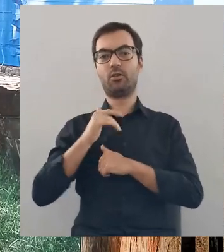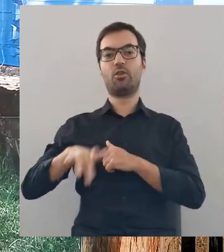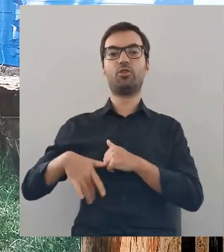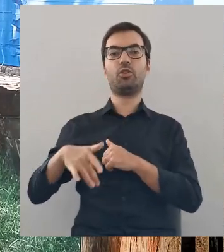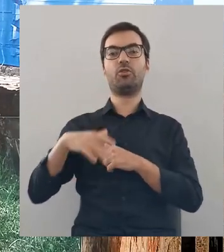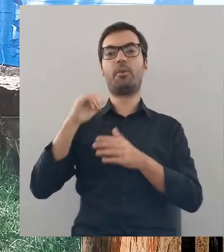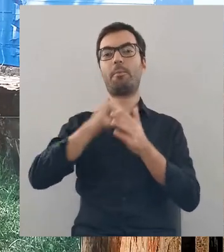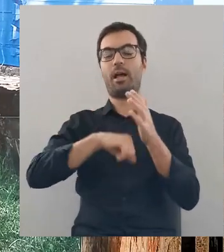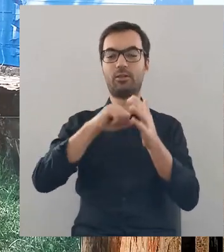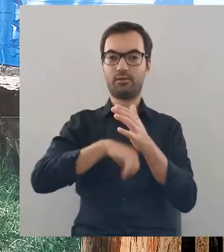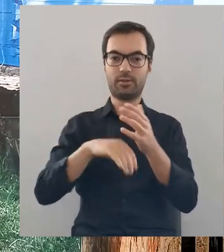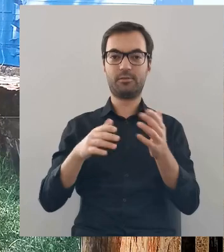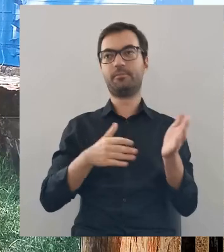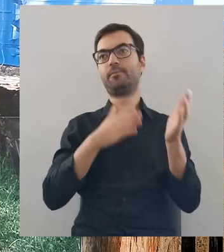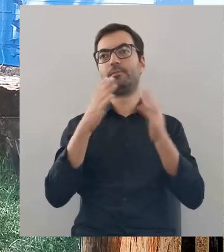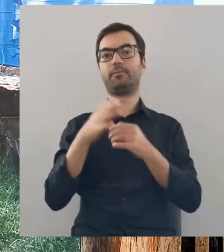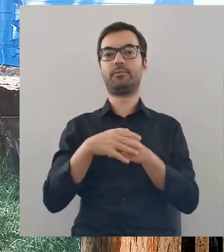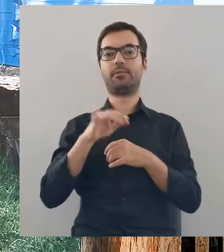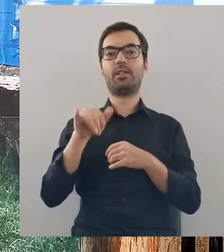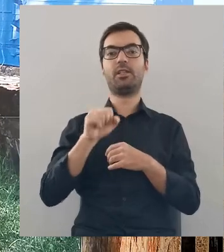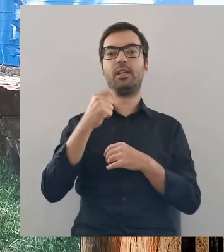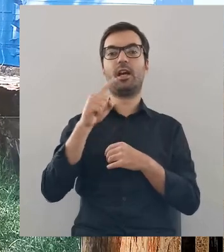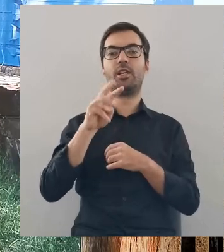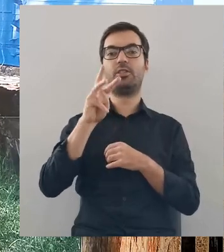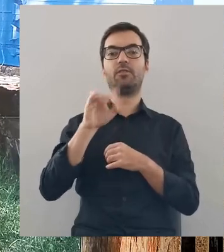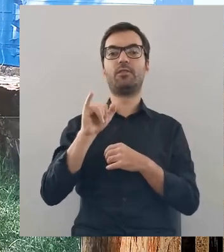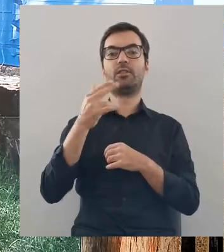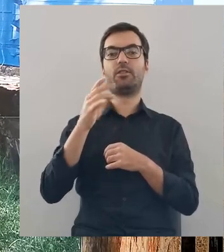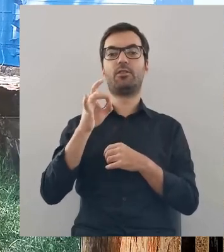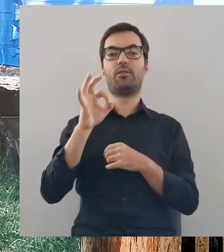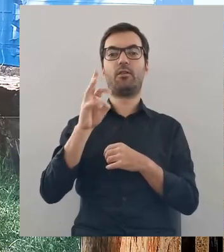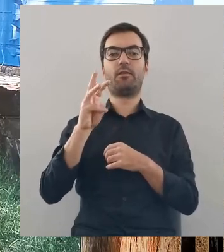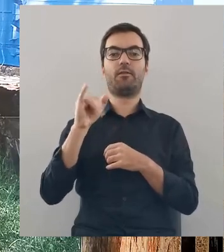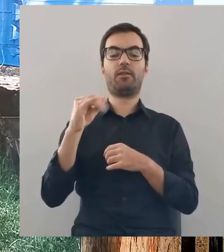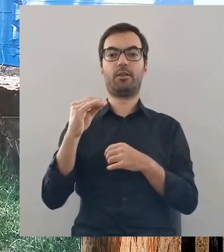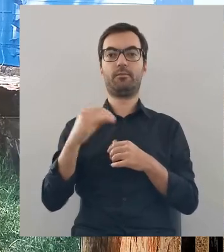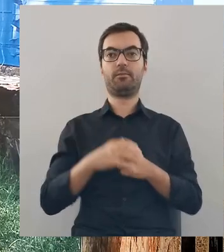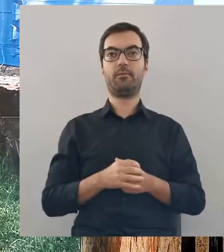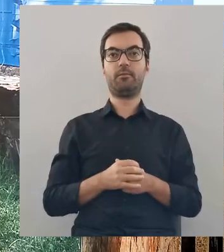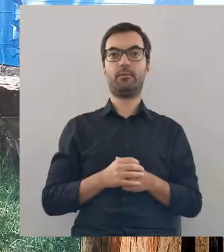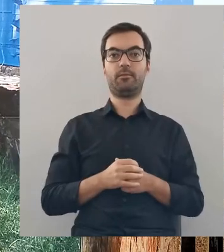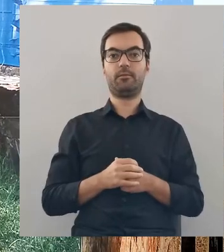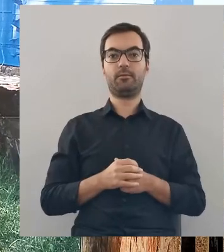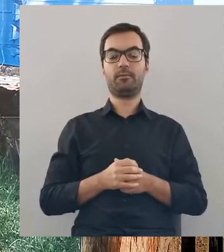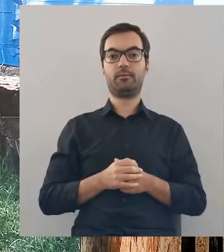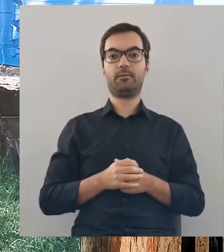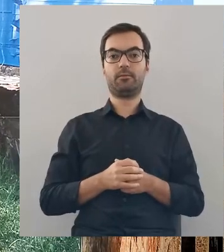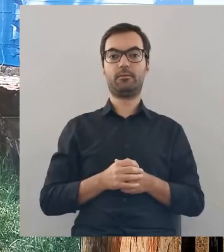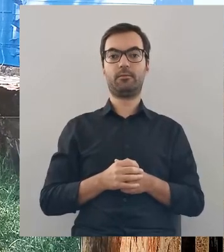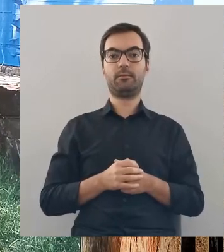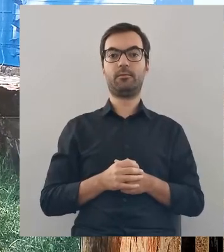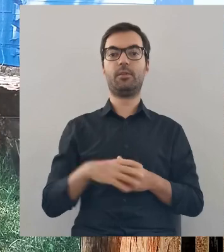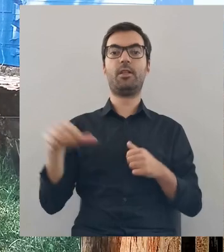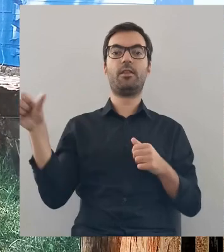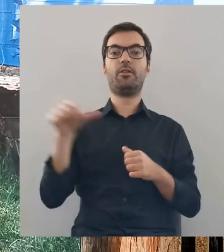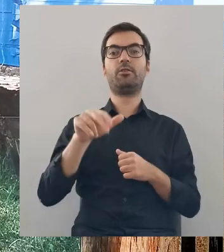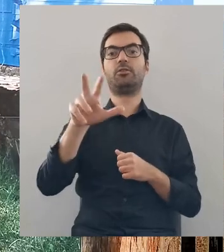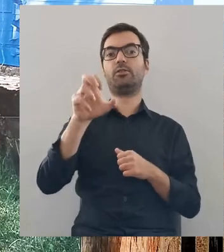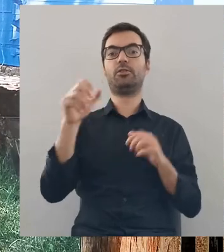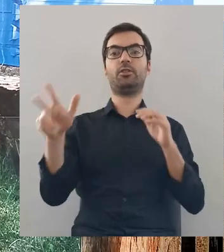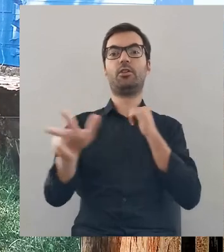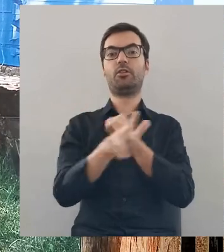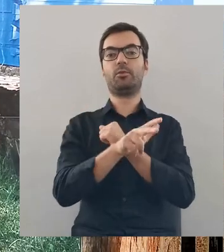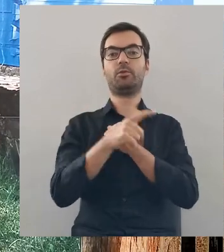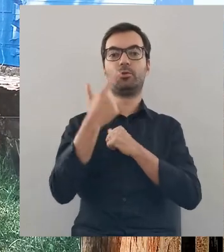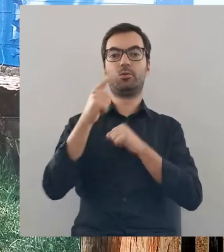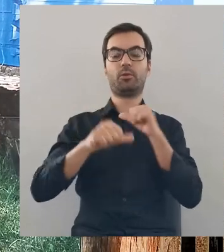wojsko księcia Mazowieckiego, a to Jadźwingowie również. I w roku